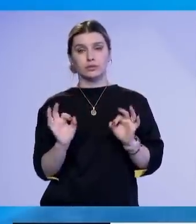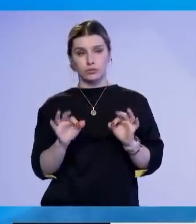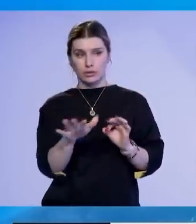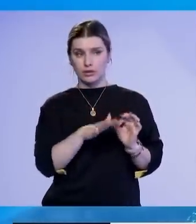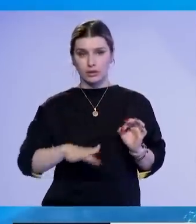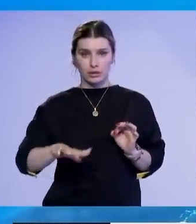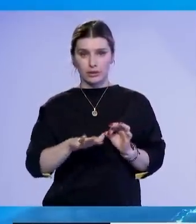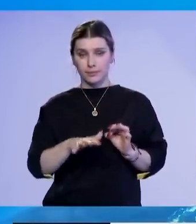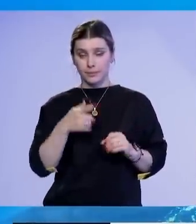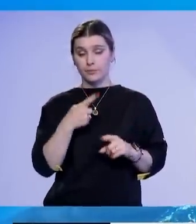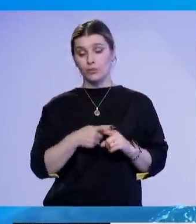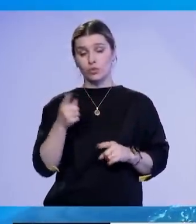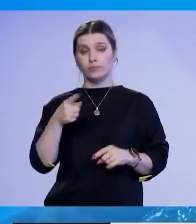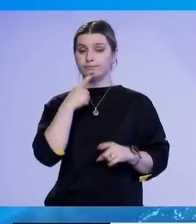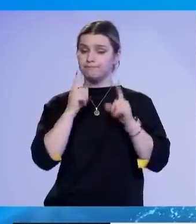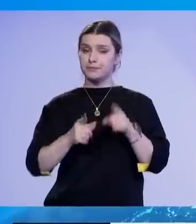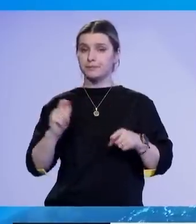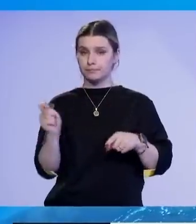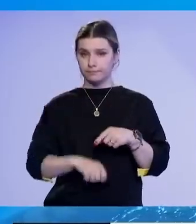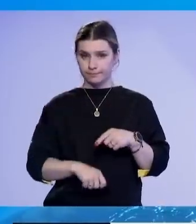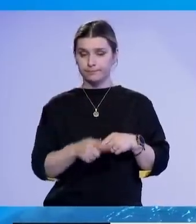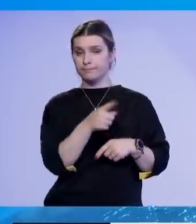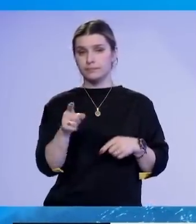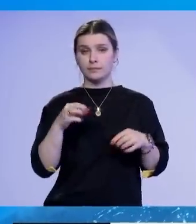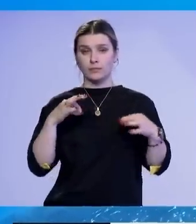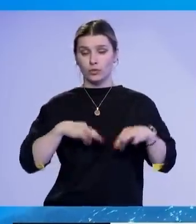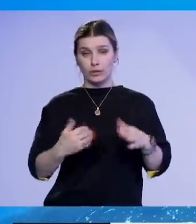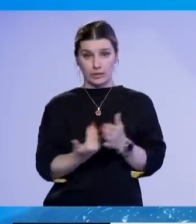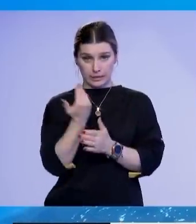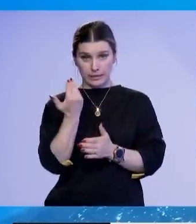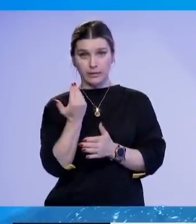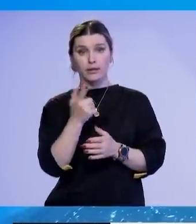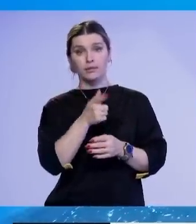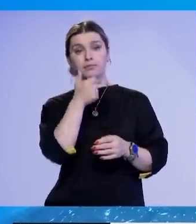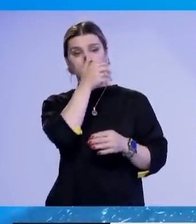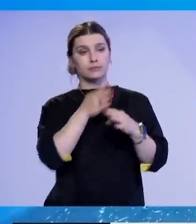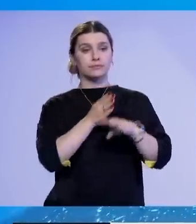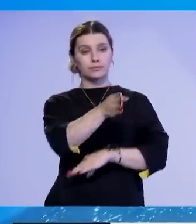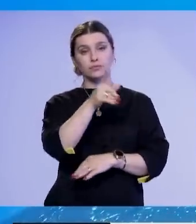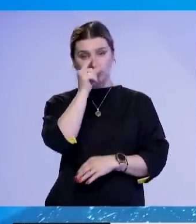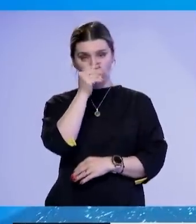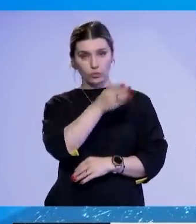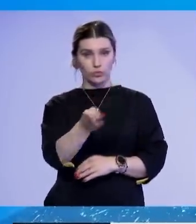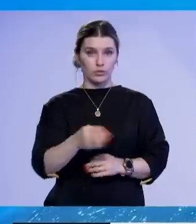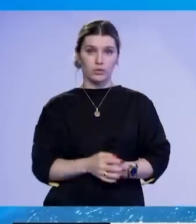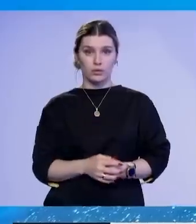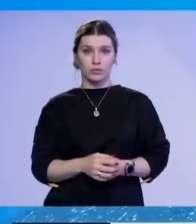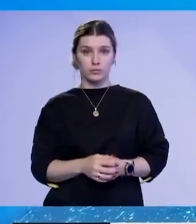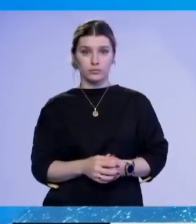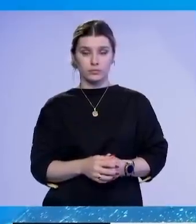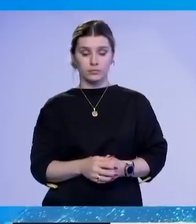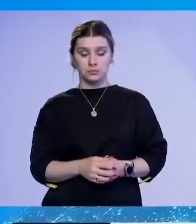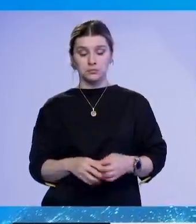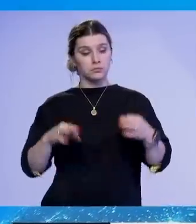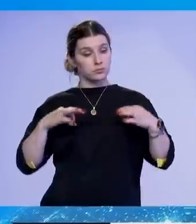Derisa Sarazin ka dënuar vendimin që kryetarve të rin të komunave veriore të hynë në objektet komunale. Mirë po